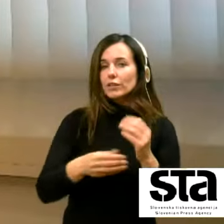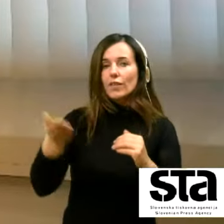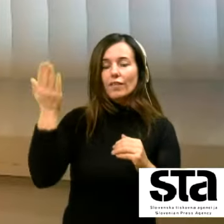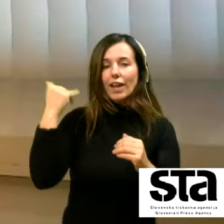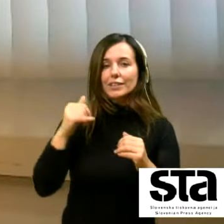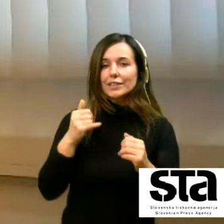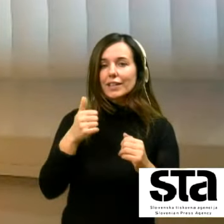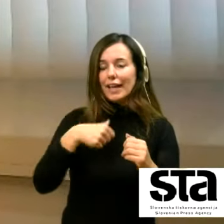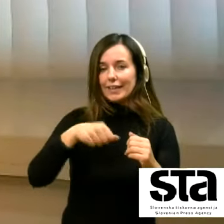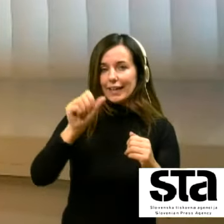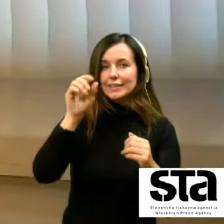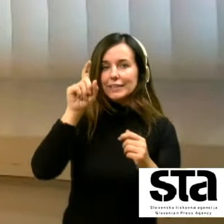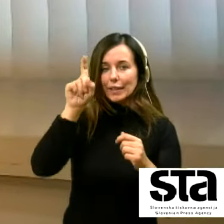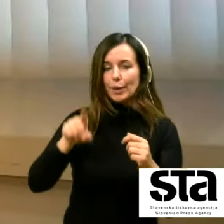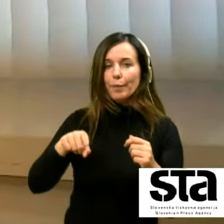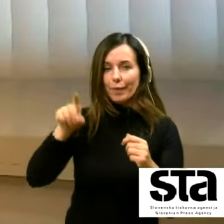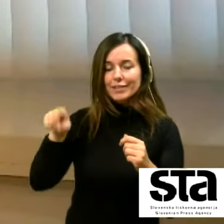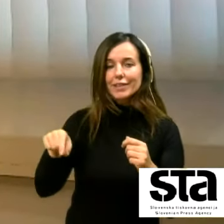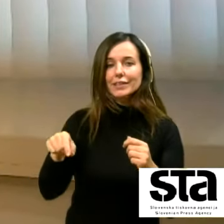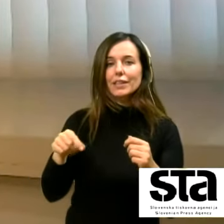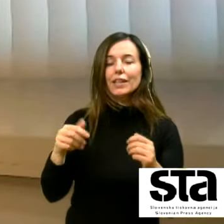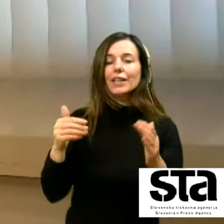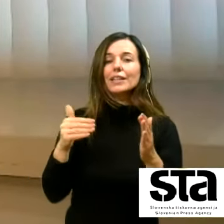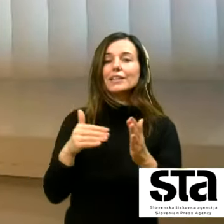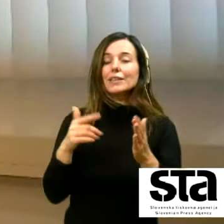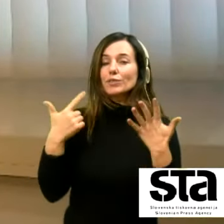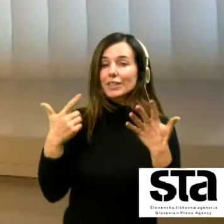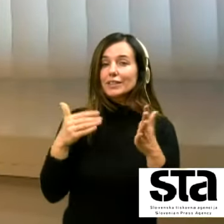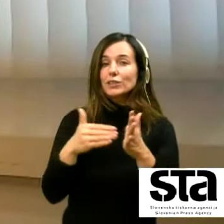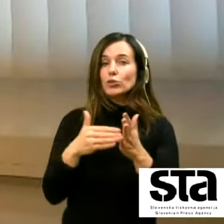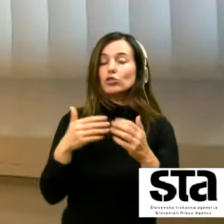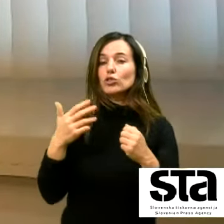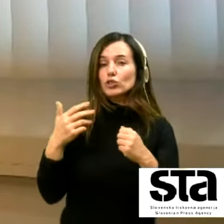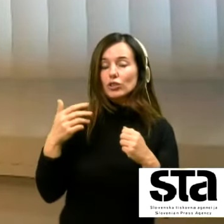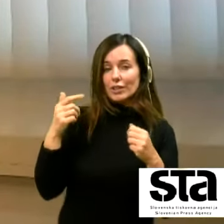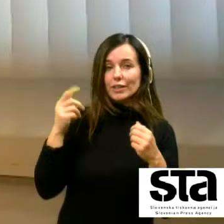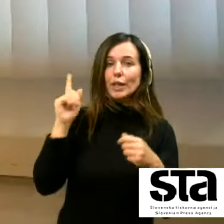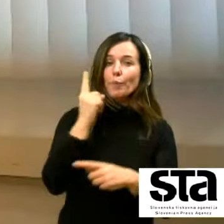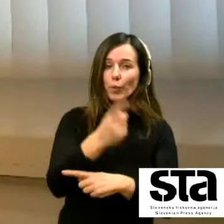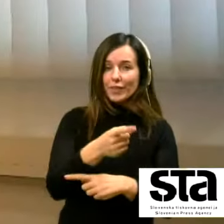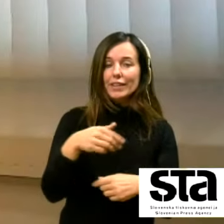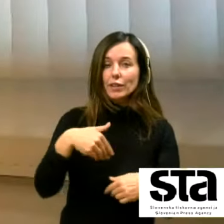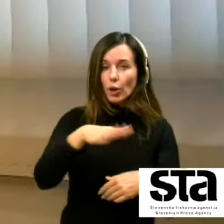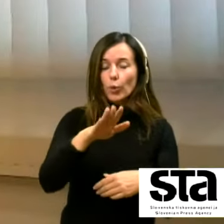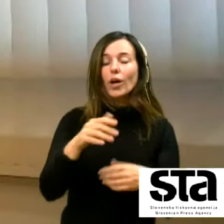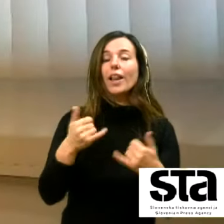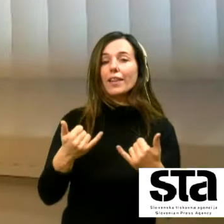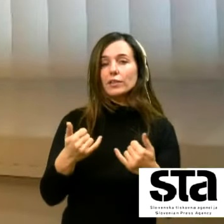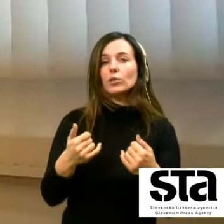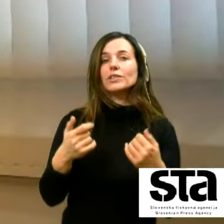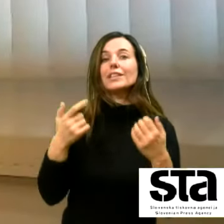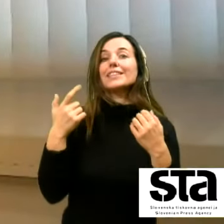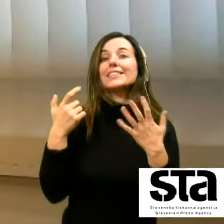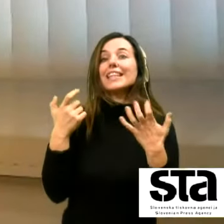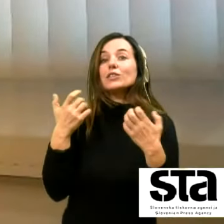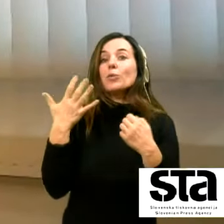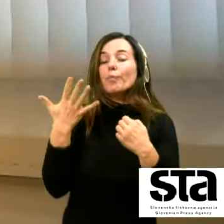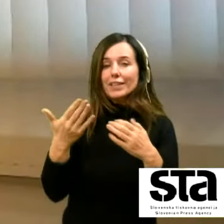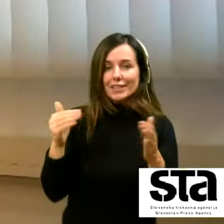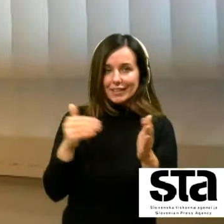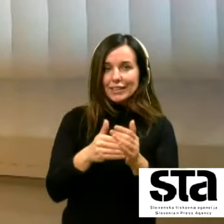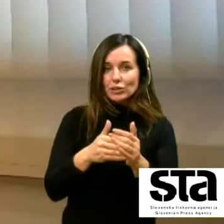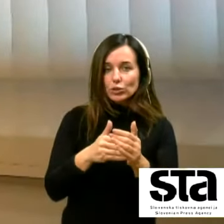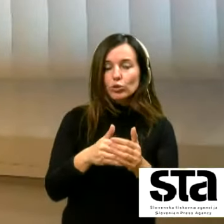najstih mesecih je bila 703 800 napotitev letešnjem letu v bistvu na več 750 tisoč